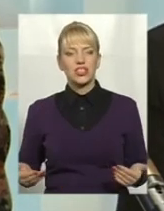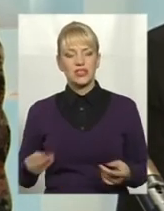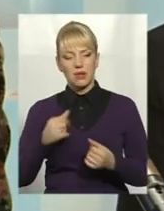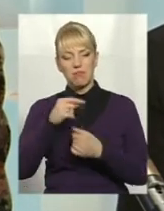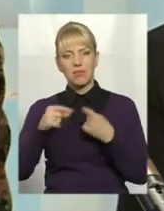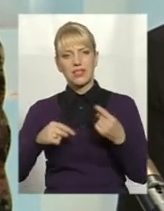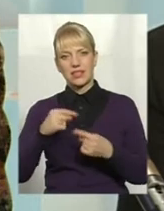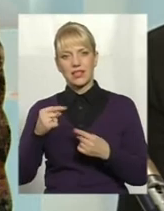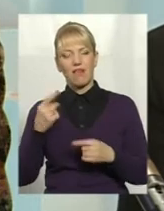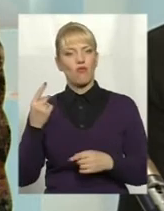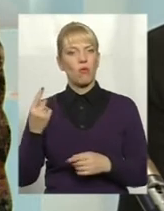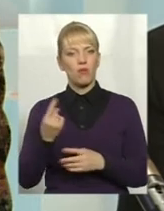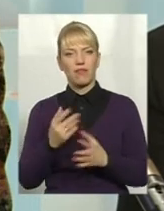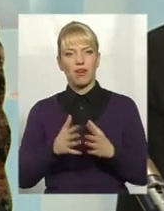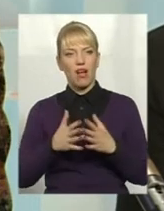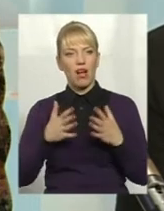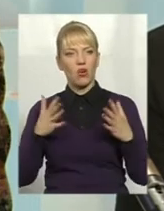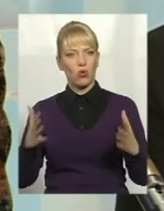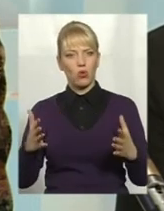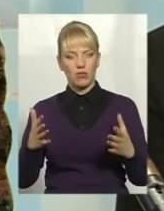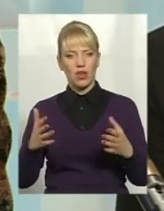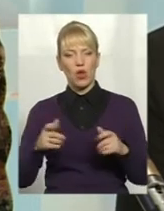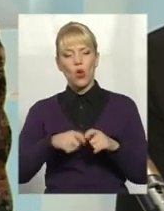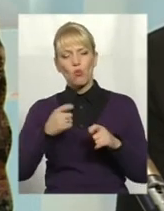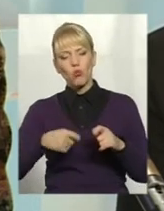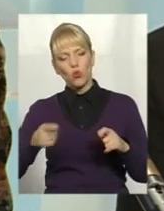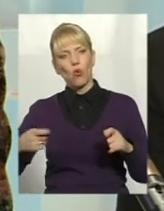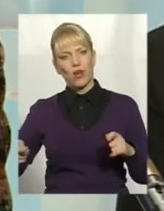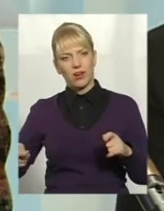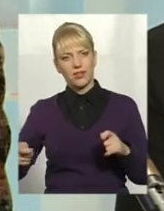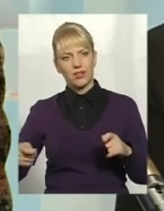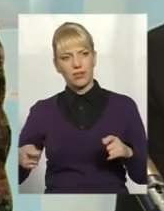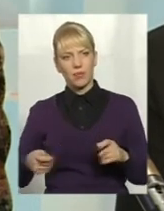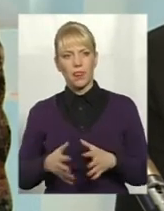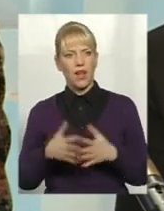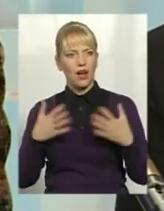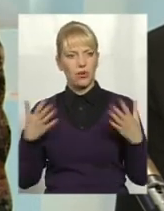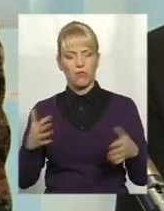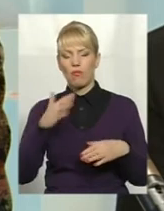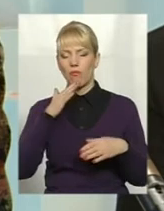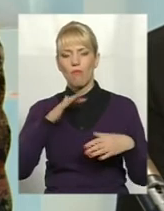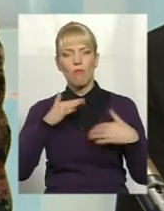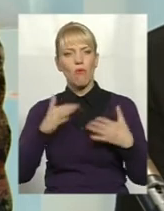Вперше, огромна бюрократія. Огромна бюрократія, море